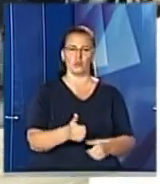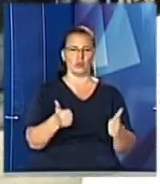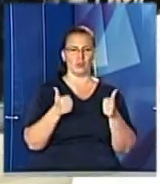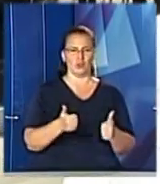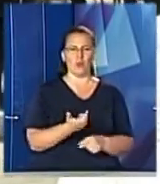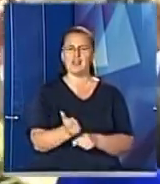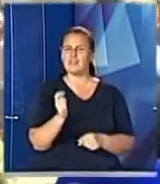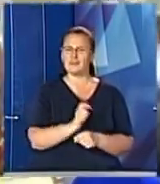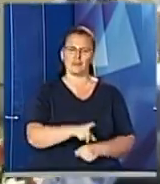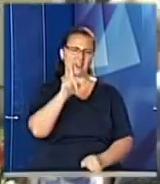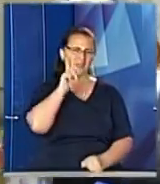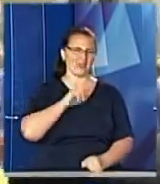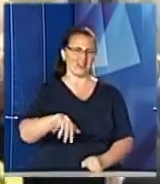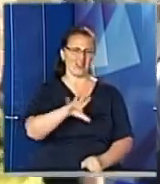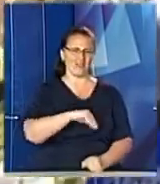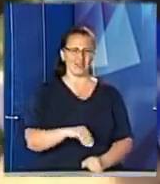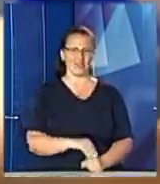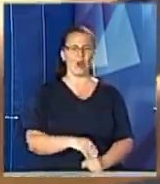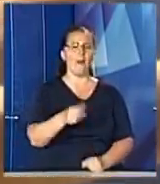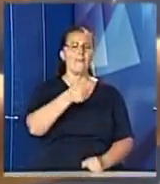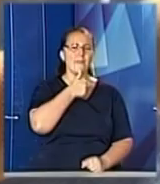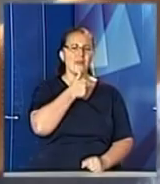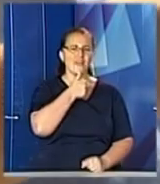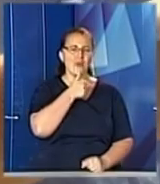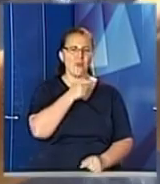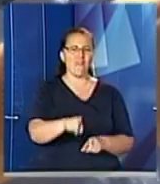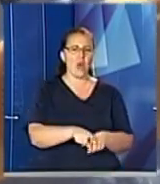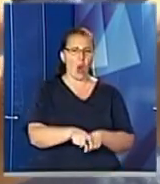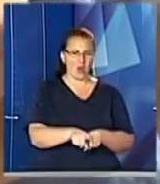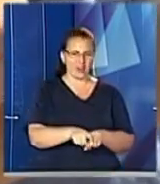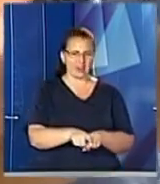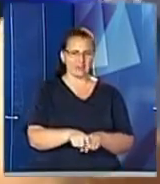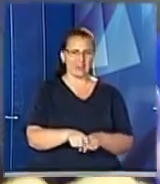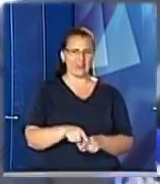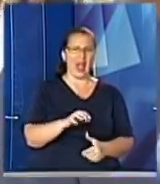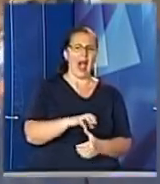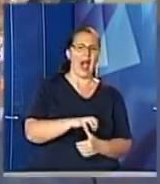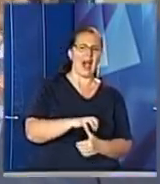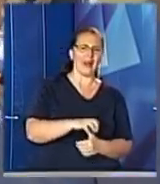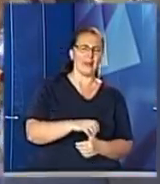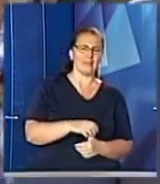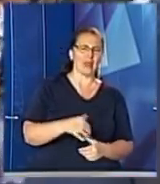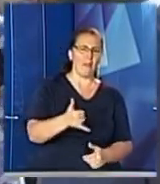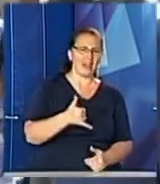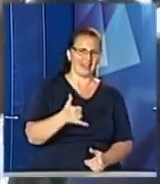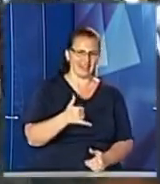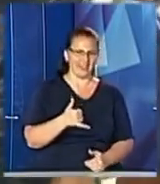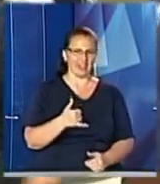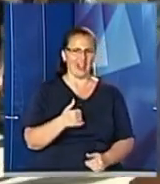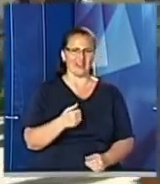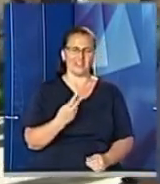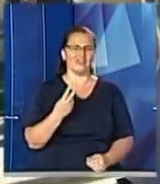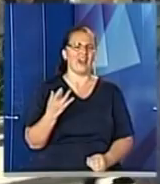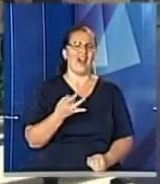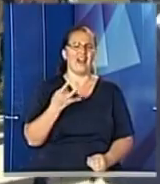дуже смирчне все». «Пробуємо гірки, далі в мене грибна підливка, тільки така, як на Різдво. Я їм раз в рік на Різдво і раз в рік тут на